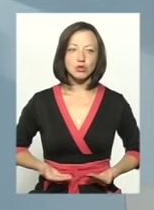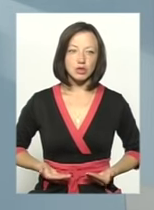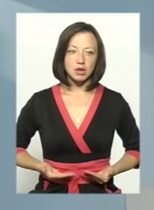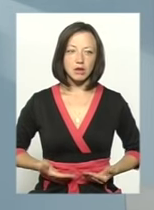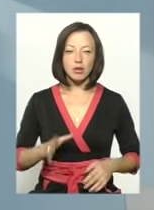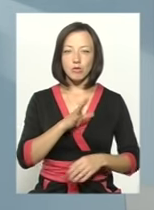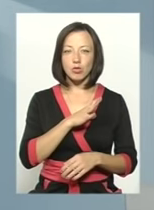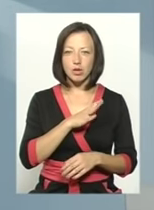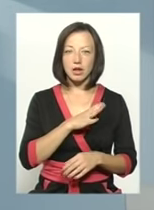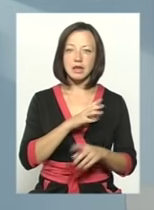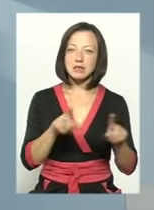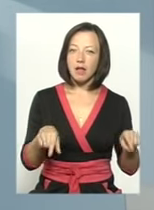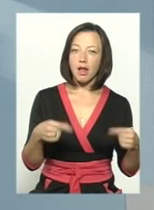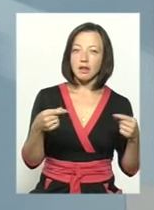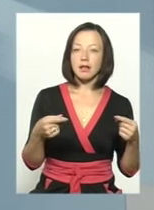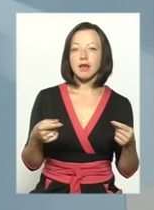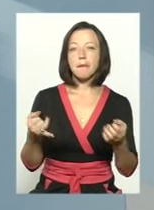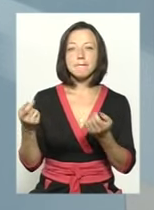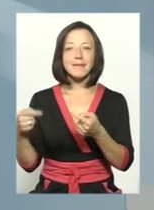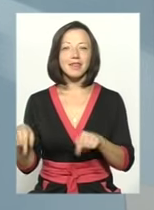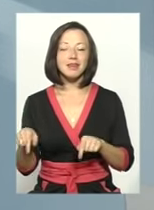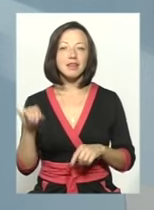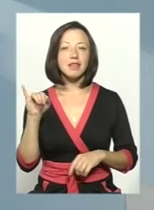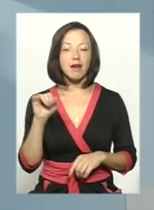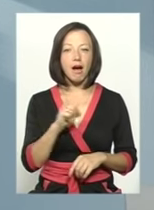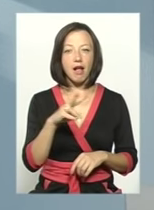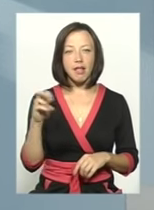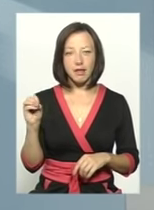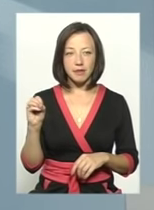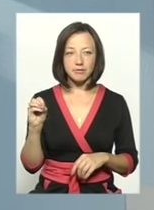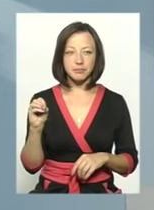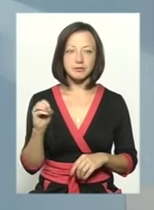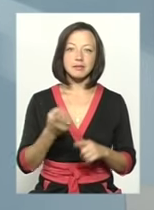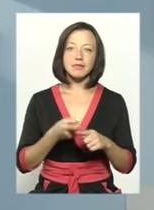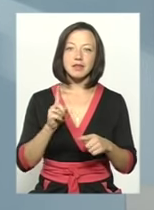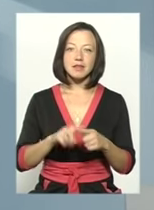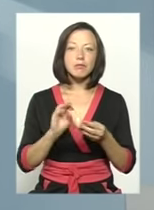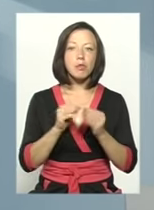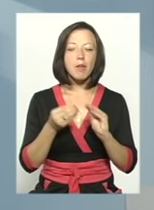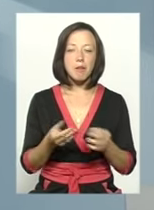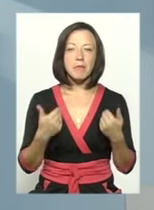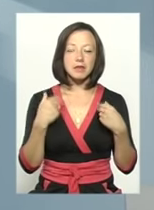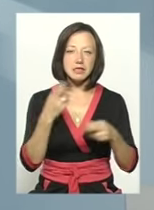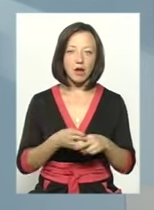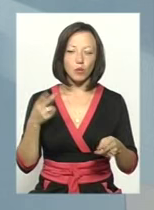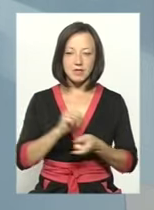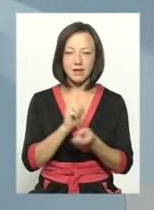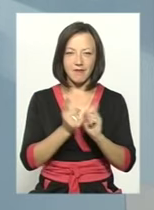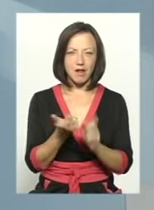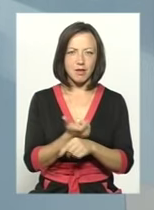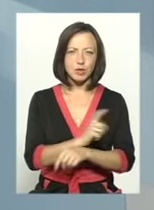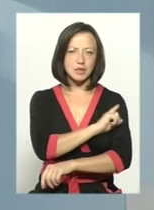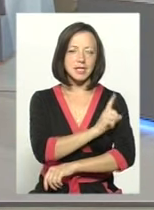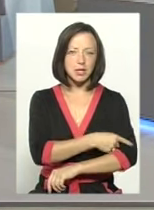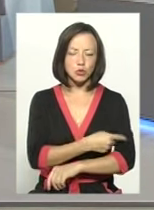Були взлети і падіння, але ті падіння, вони загортовували мене. Я ставала більш міцнішою,